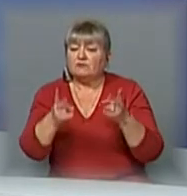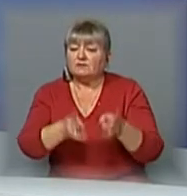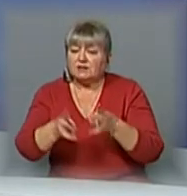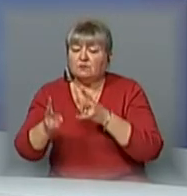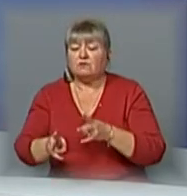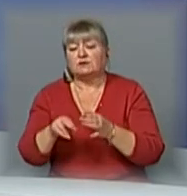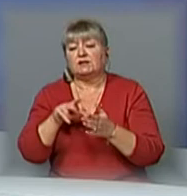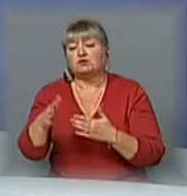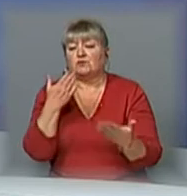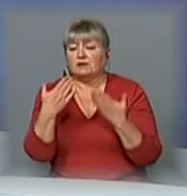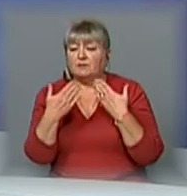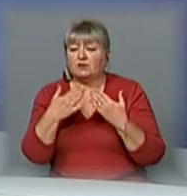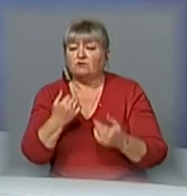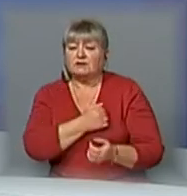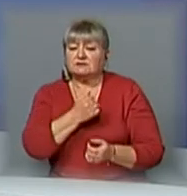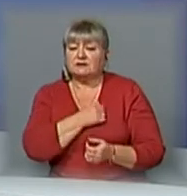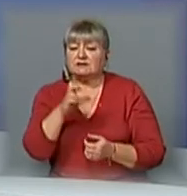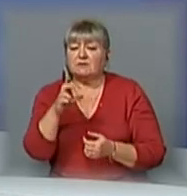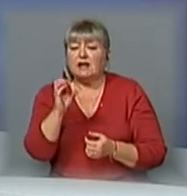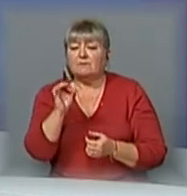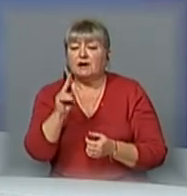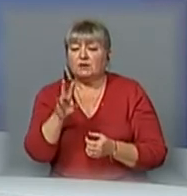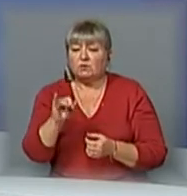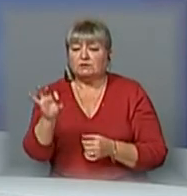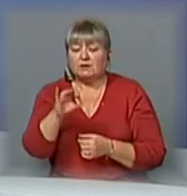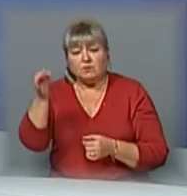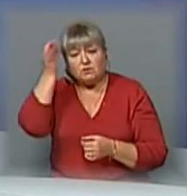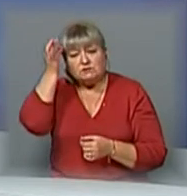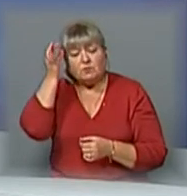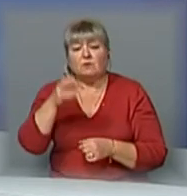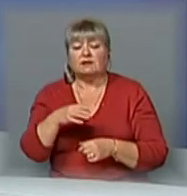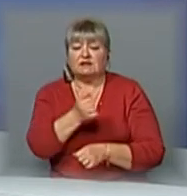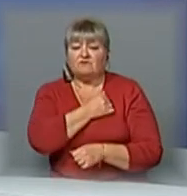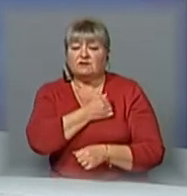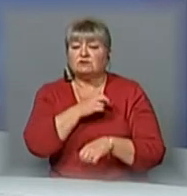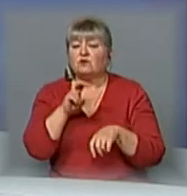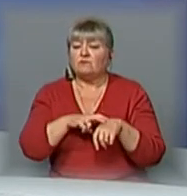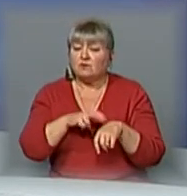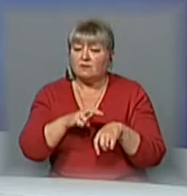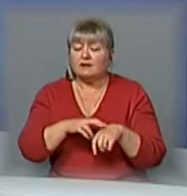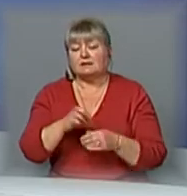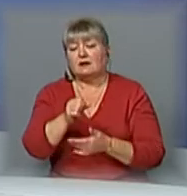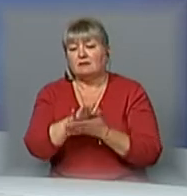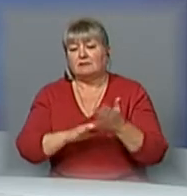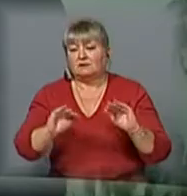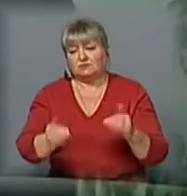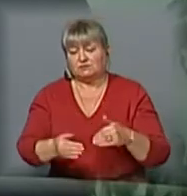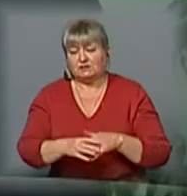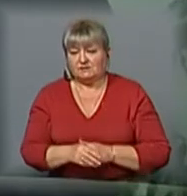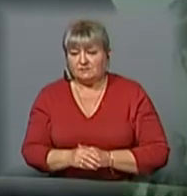бійцями Беркуту. Про спогади військового медика Ігора Ільківа про Революцію Гідності – далі у сюжеті.